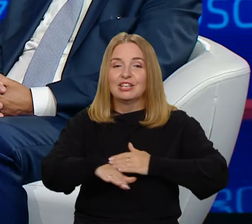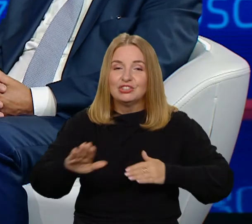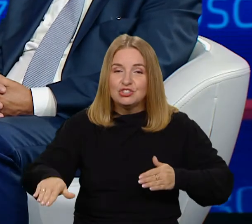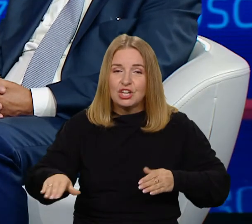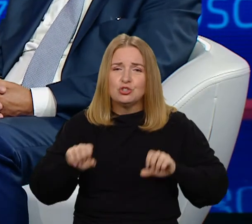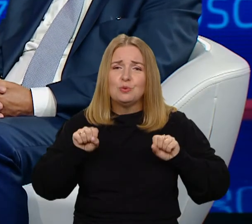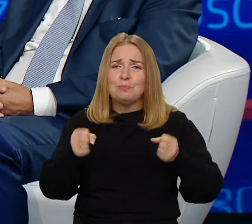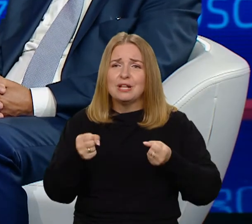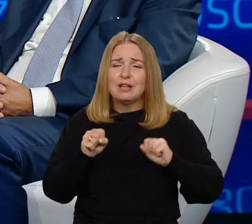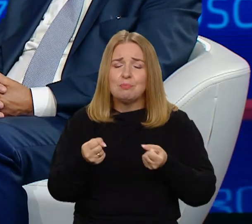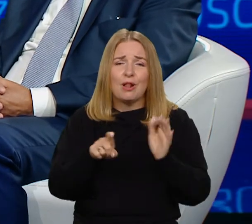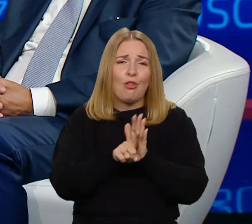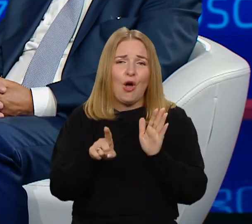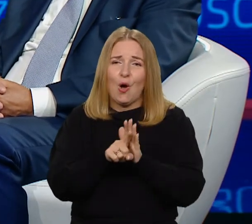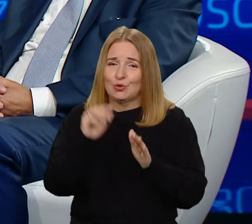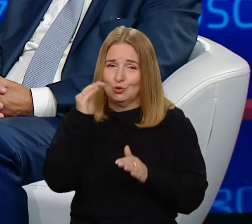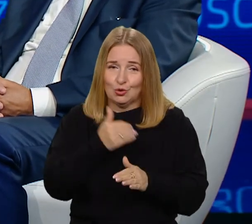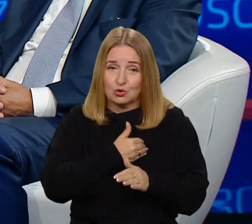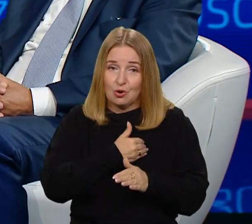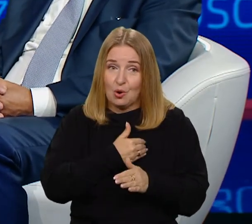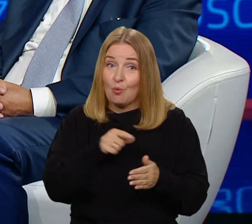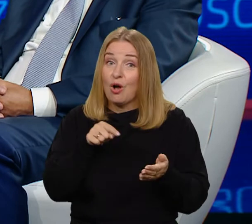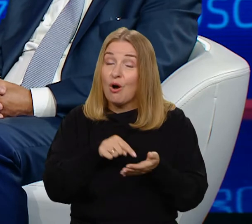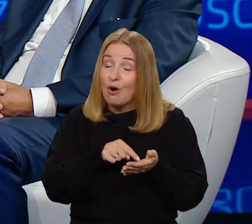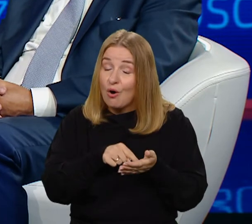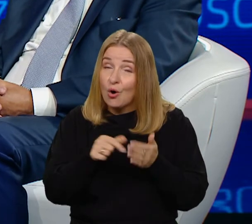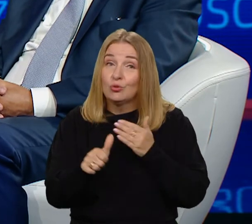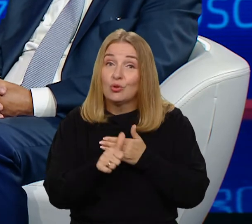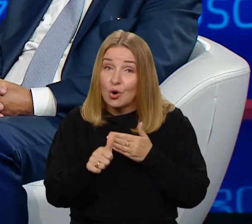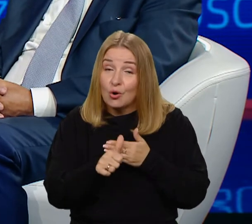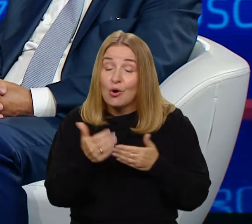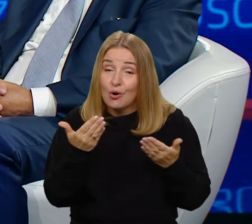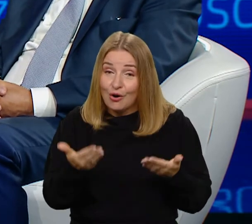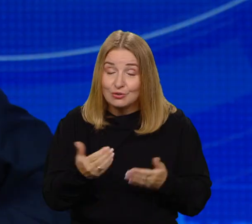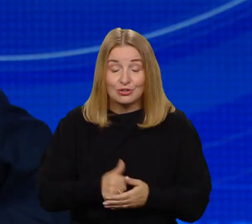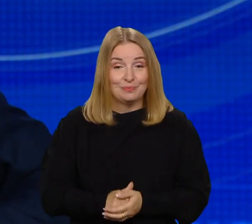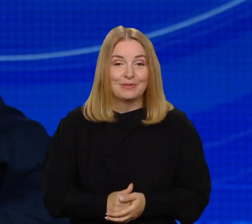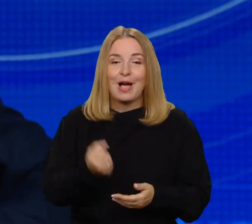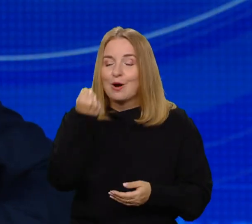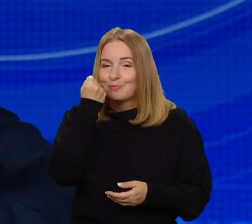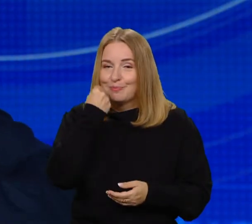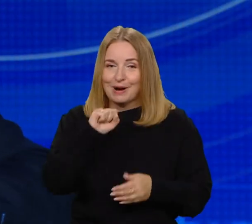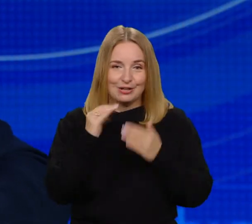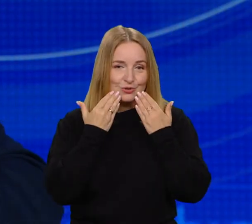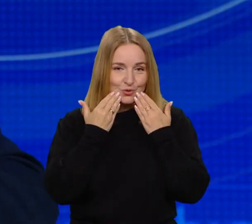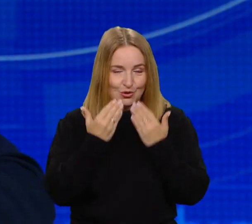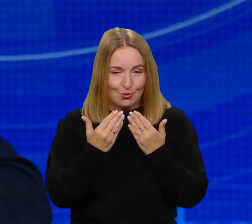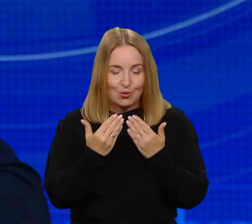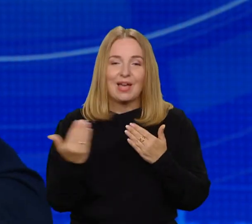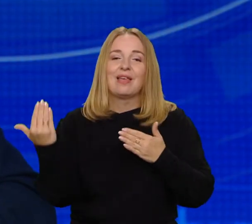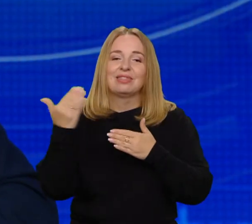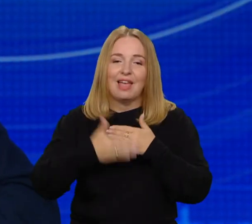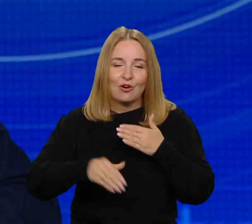I coś w tym chyba jest. Znaczy do was. Bardzo państwu dziękuję za rozmowę, ale na sam koniec posłuchajmy jeszcze